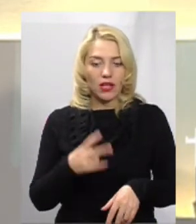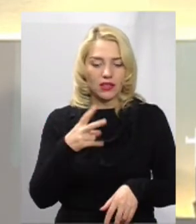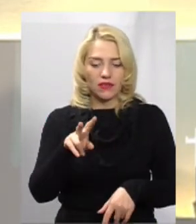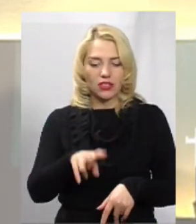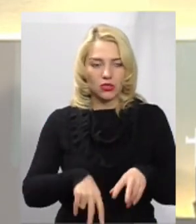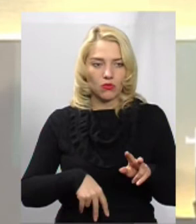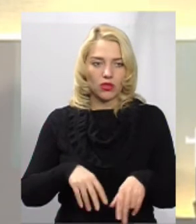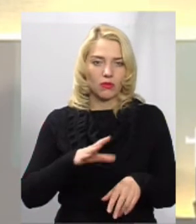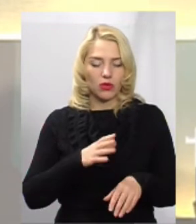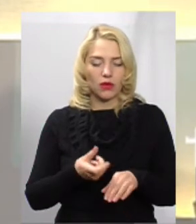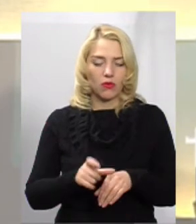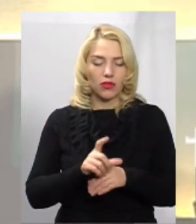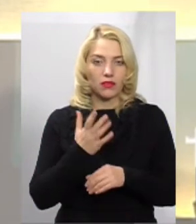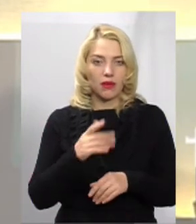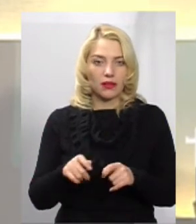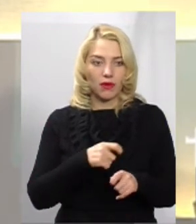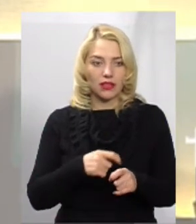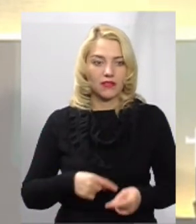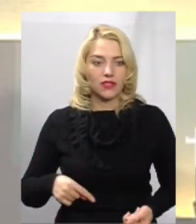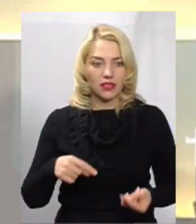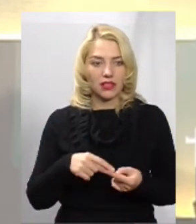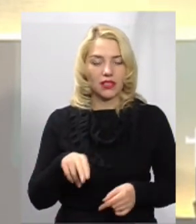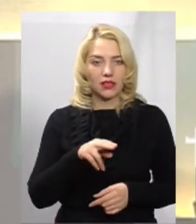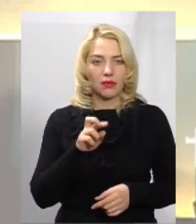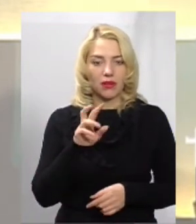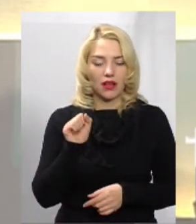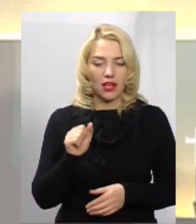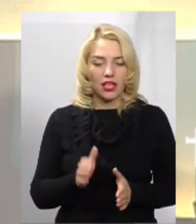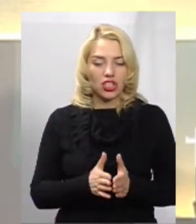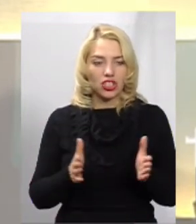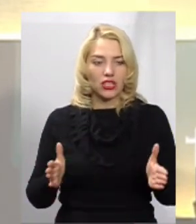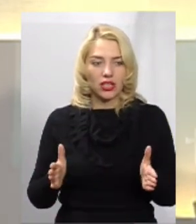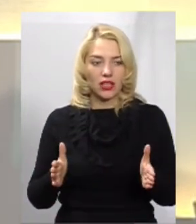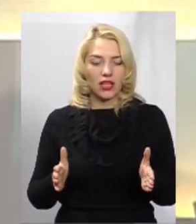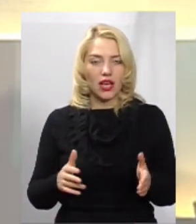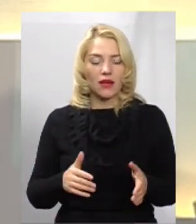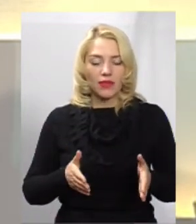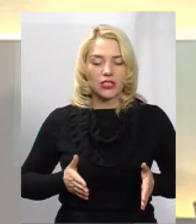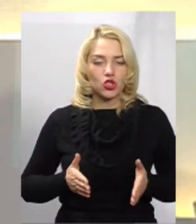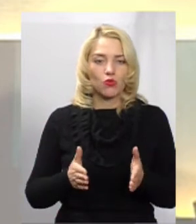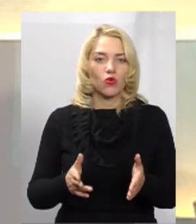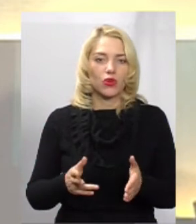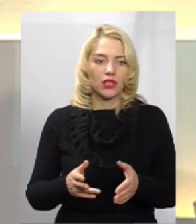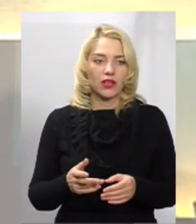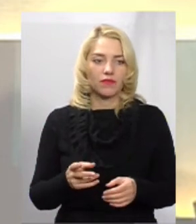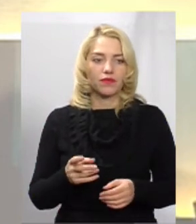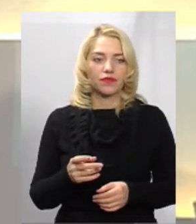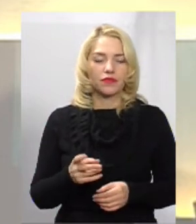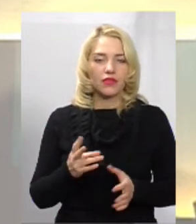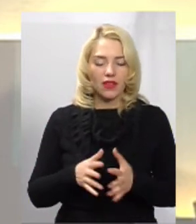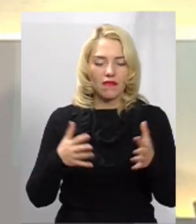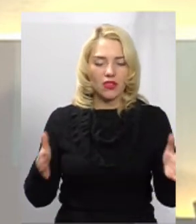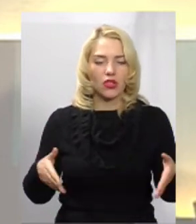смуги були понад 5 метрів. Згідно ДБН, шарина смуг на магістральних дорогах у місті